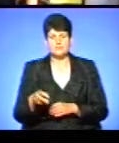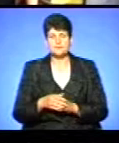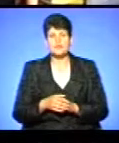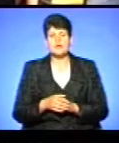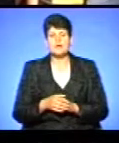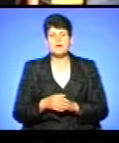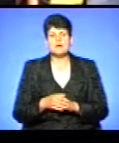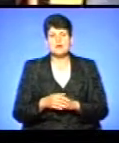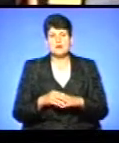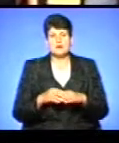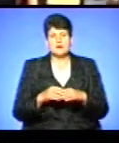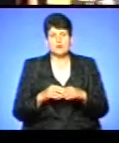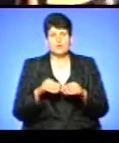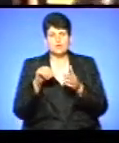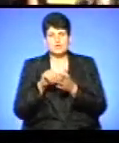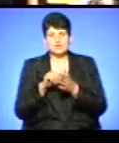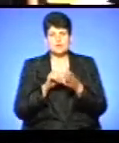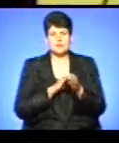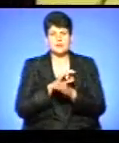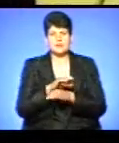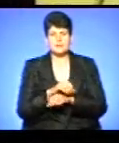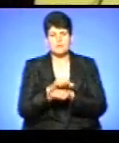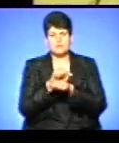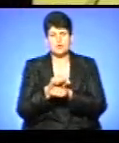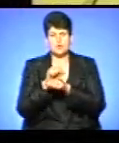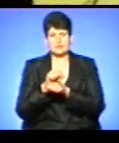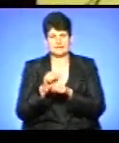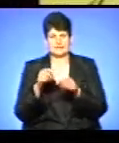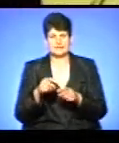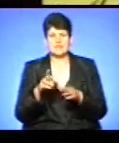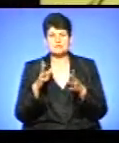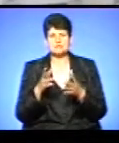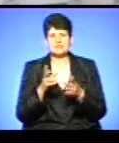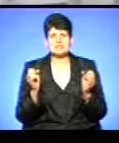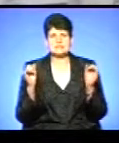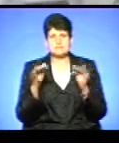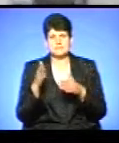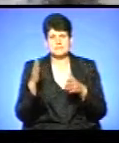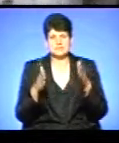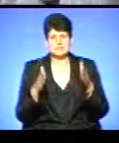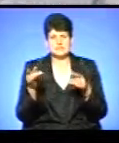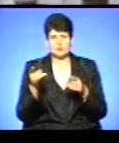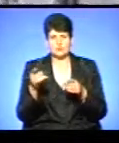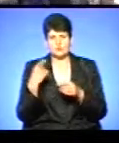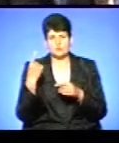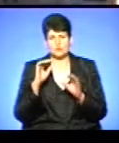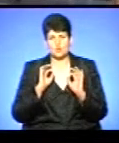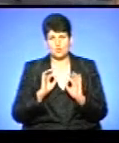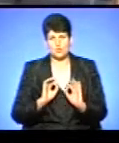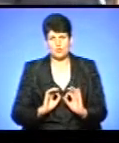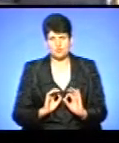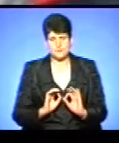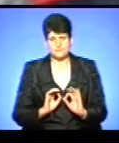пікету із фотографіями поета-дисидента Василя Стуса о 13-й годині зібралися під стінами Тернопільської обласної прокуратури.